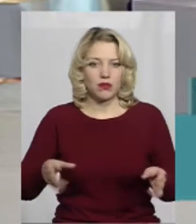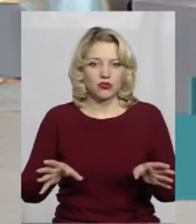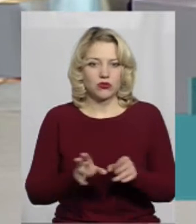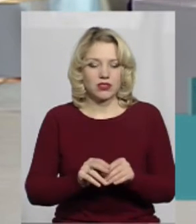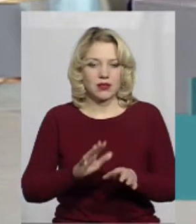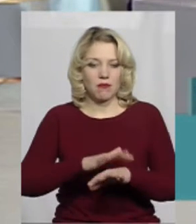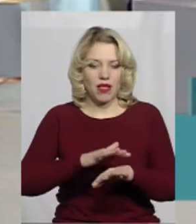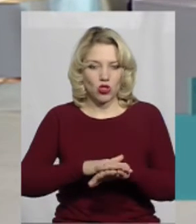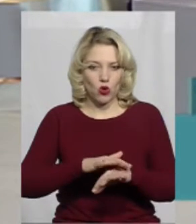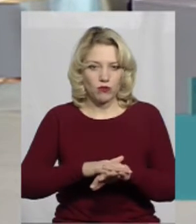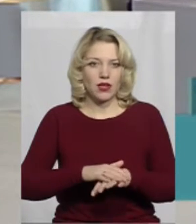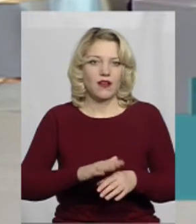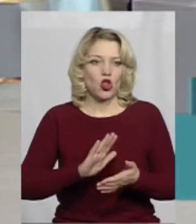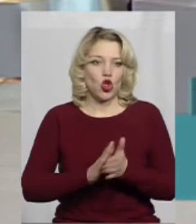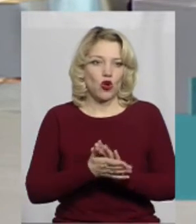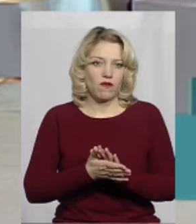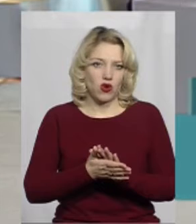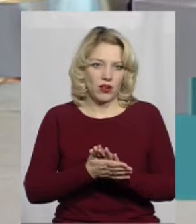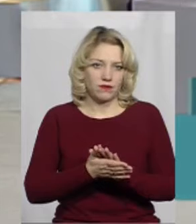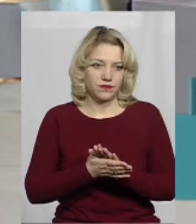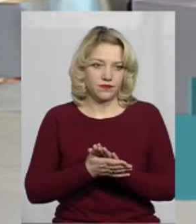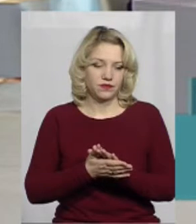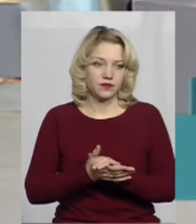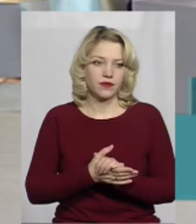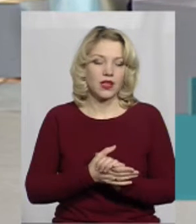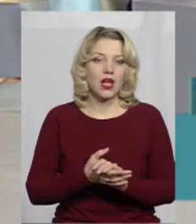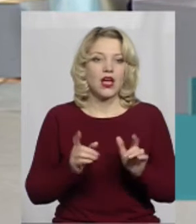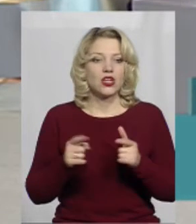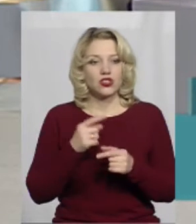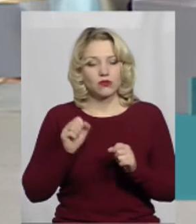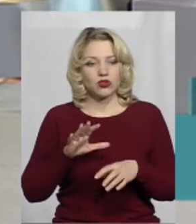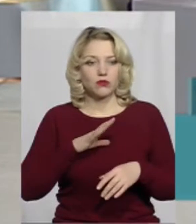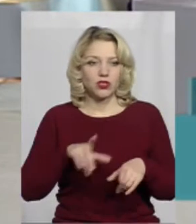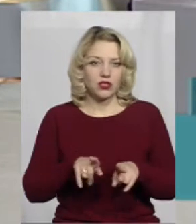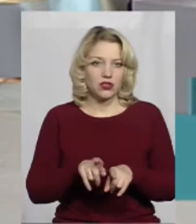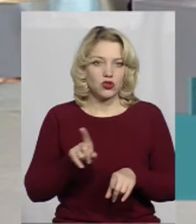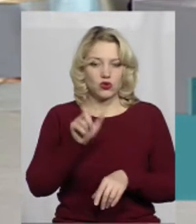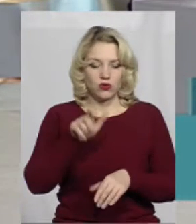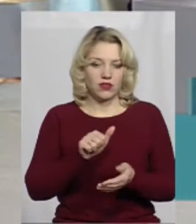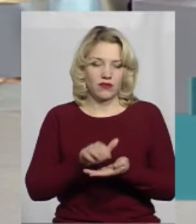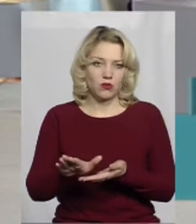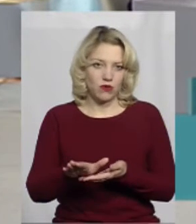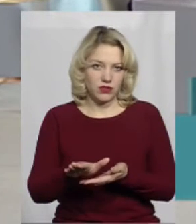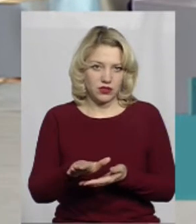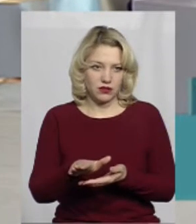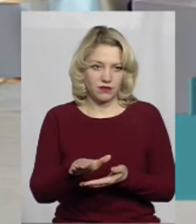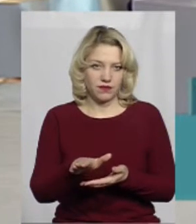відповідні договора. Приєднаються до публічного договору. А чи може бути таке, що людина відмовиться,